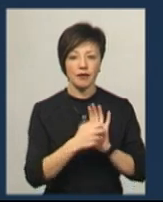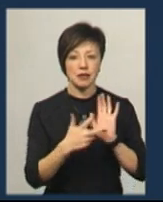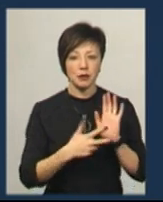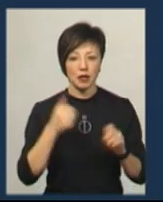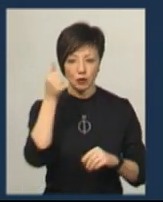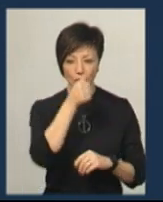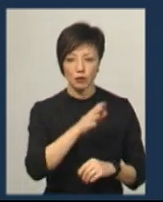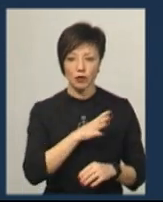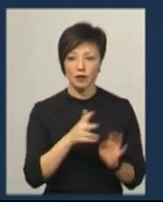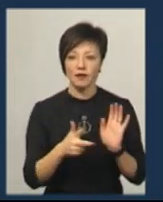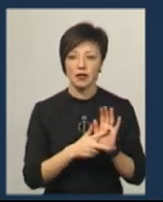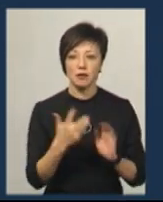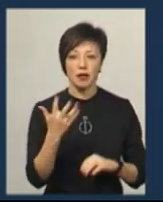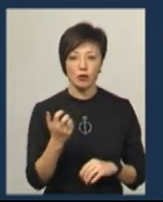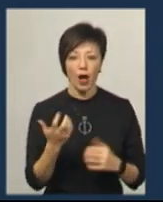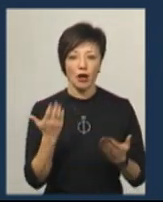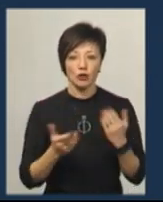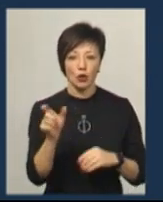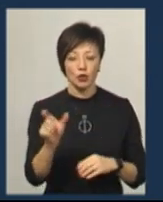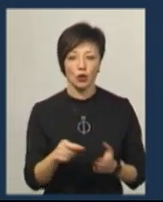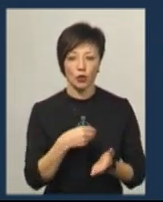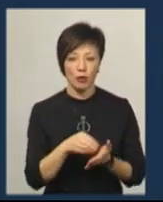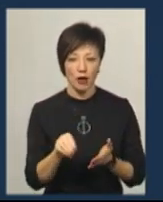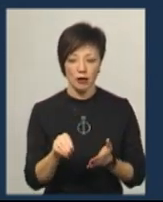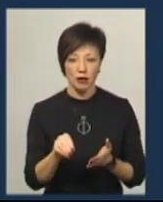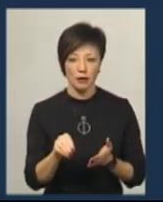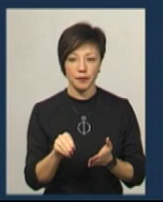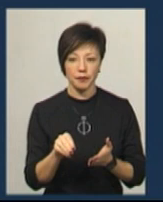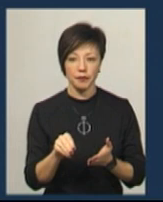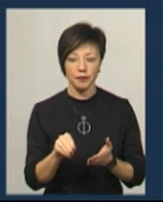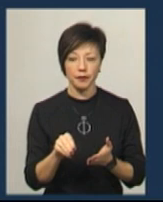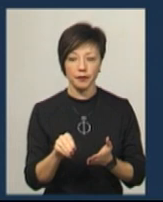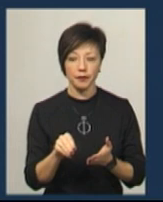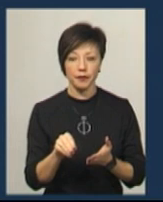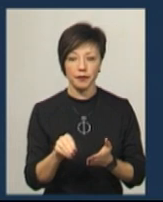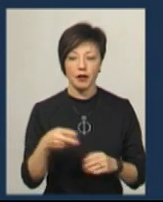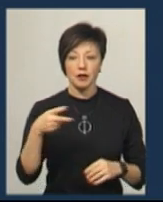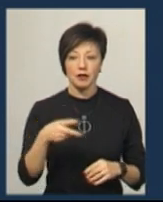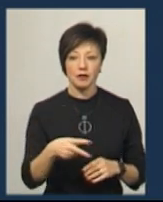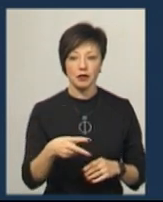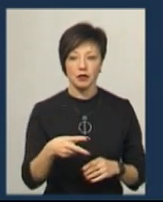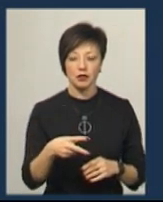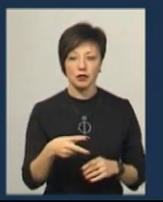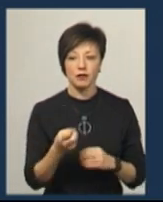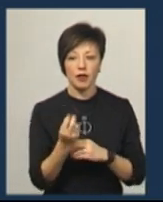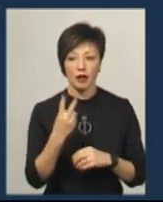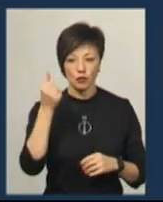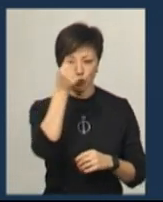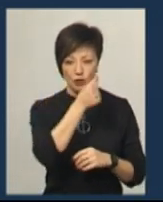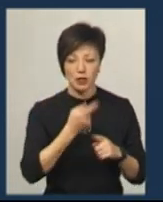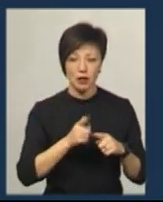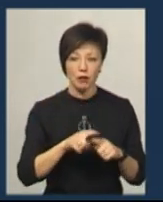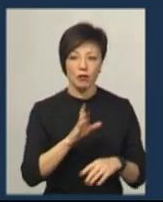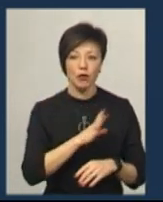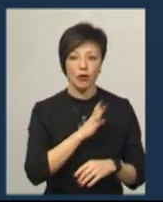році, то було 8500, а як людина купляла у 2012 році,